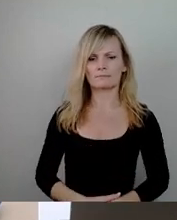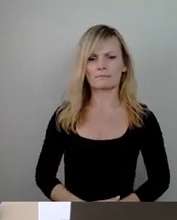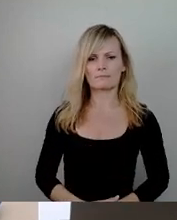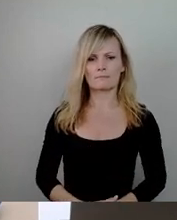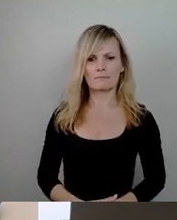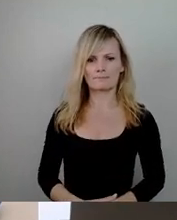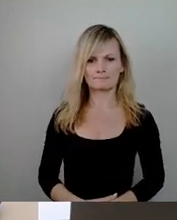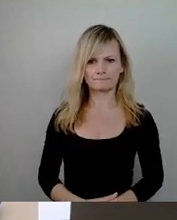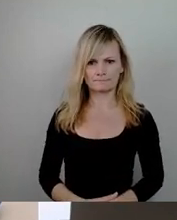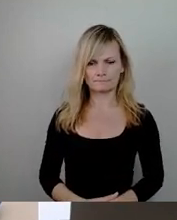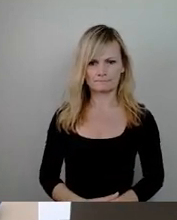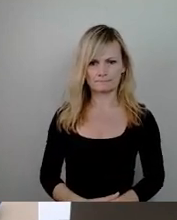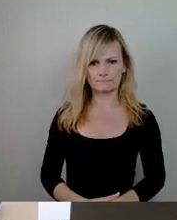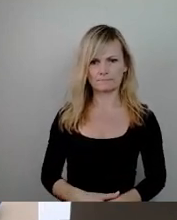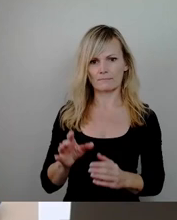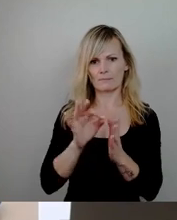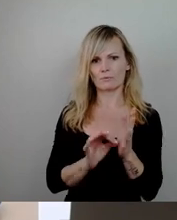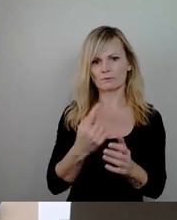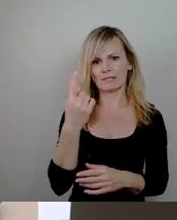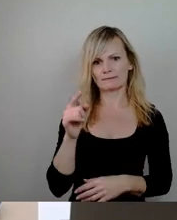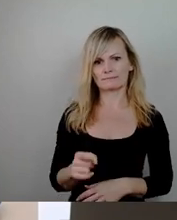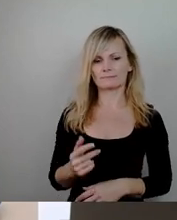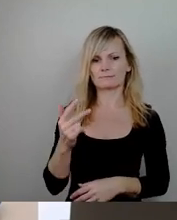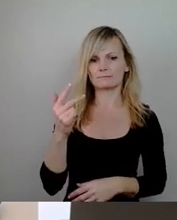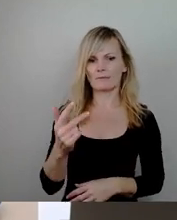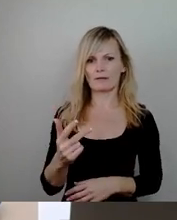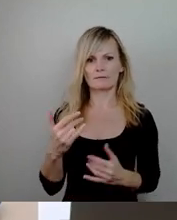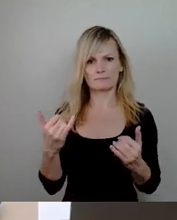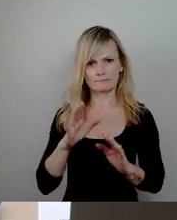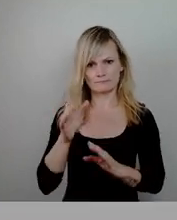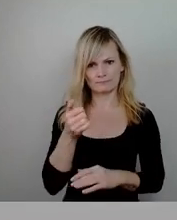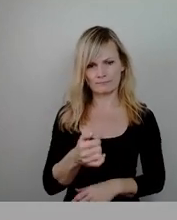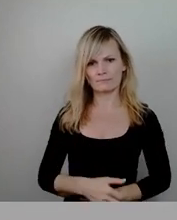dann wer die Punkte 1 bis 3 folgen kann, den bitte ich jetzt um Stimmzeichen.